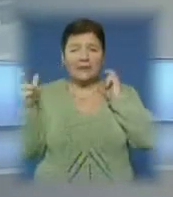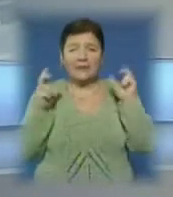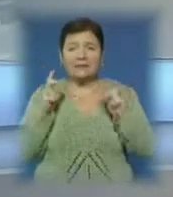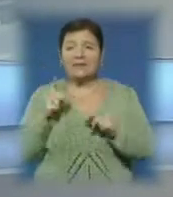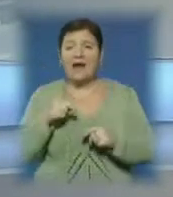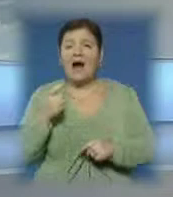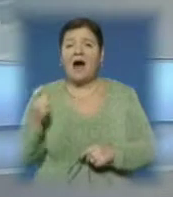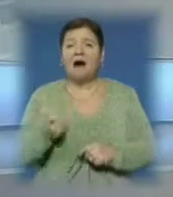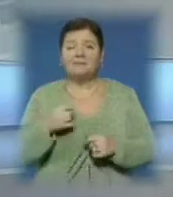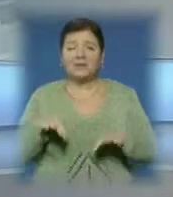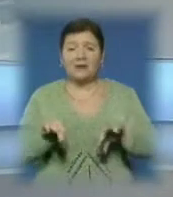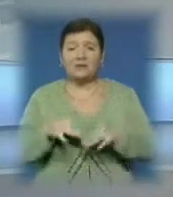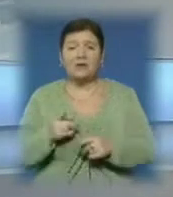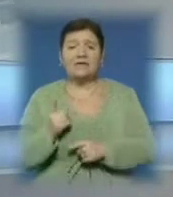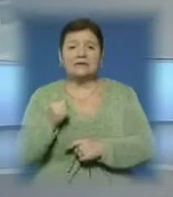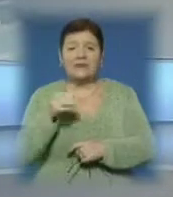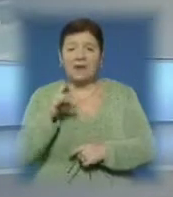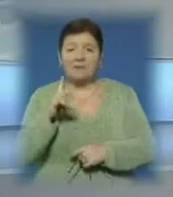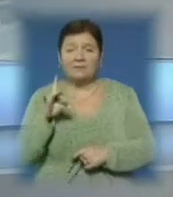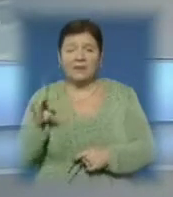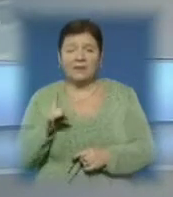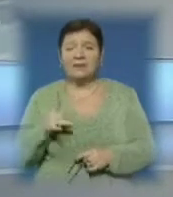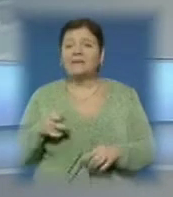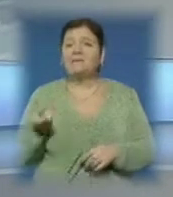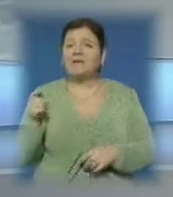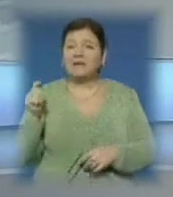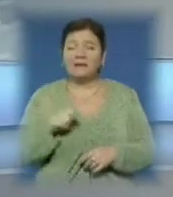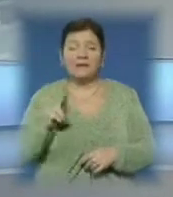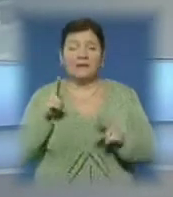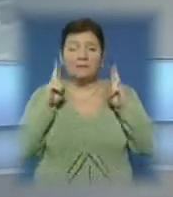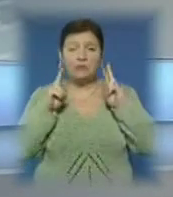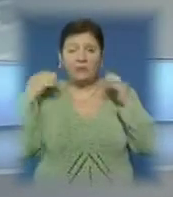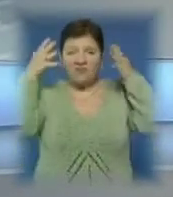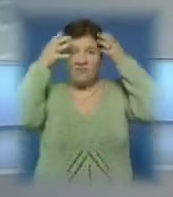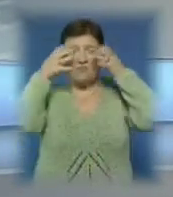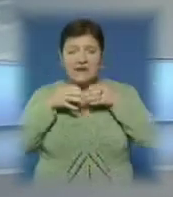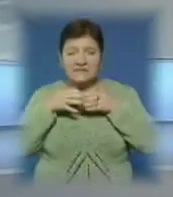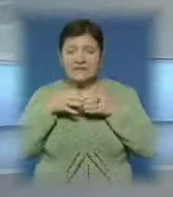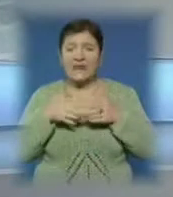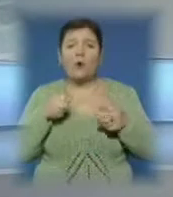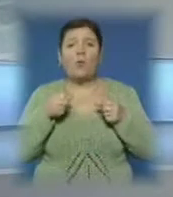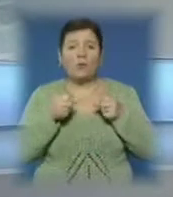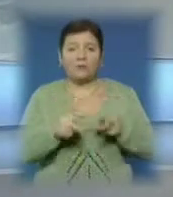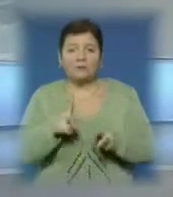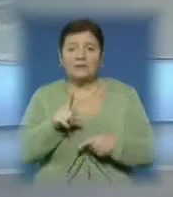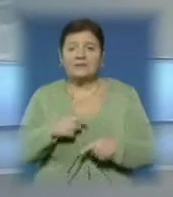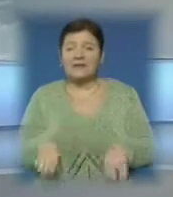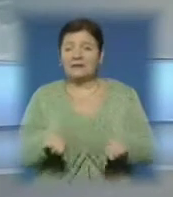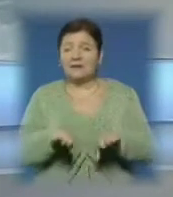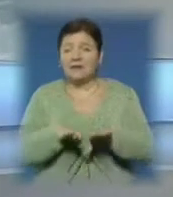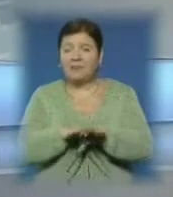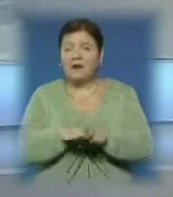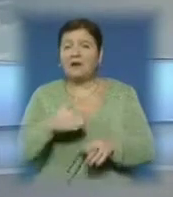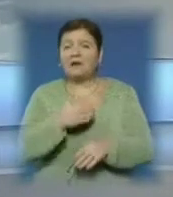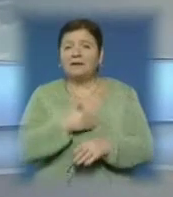автозаправки. Правоохоронці негайно заїхали на АЗС, де невідомий в масті погрожував оператору. За остреним предметом